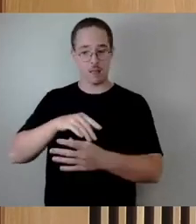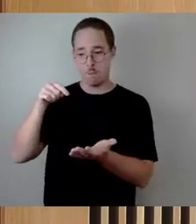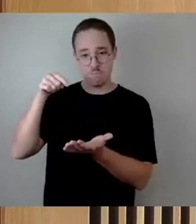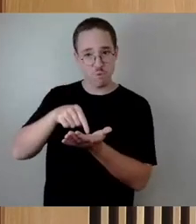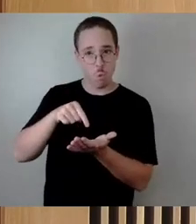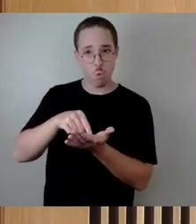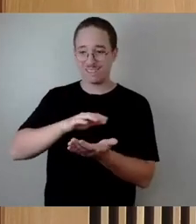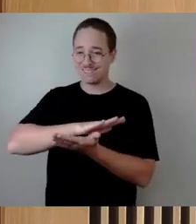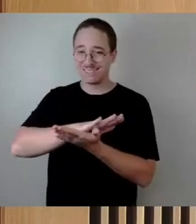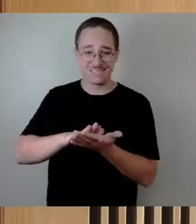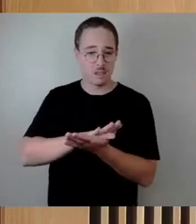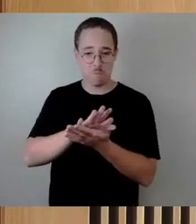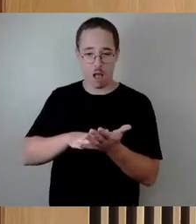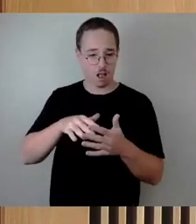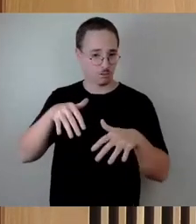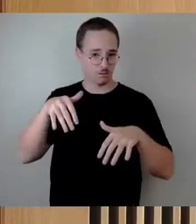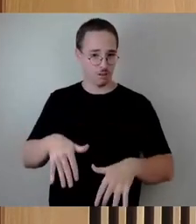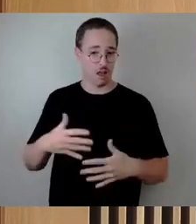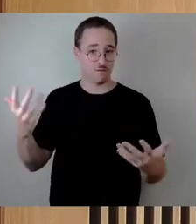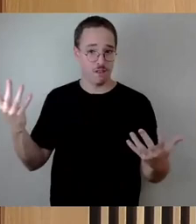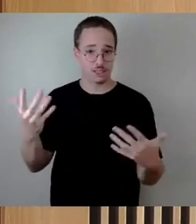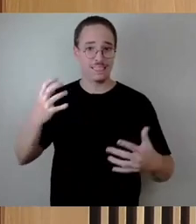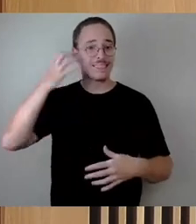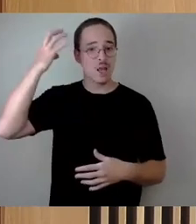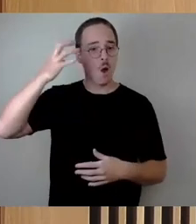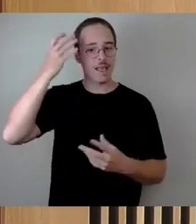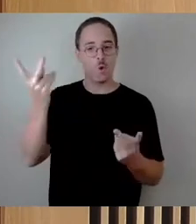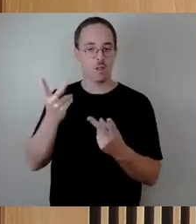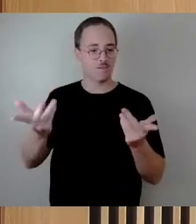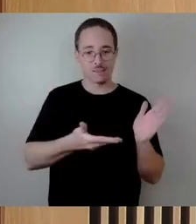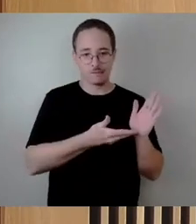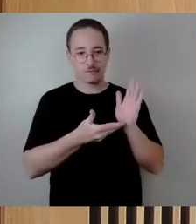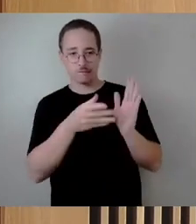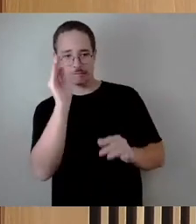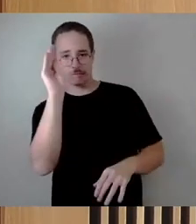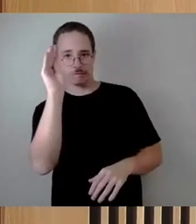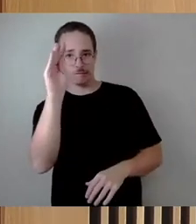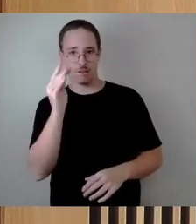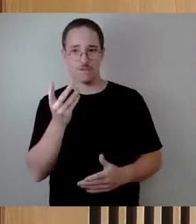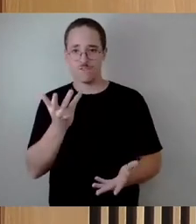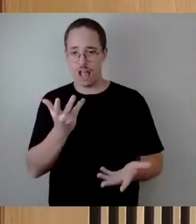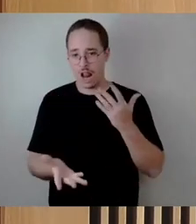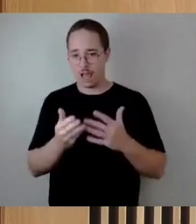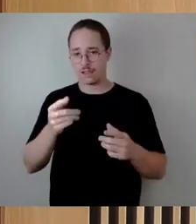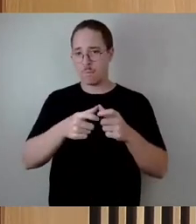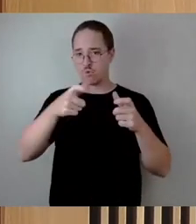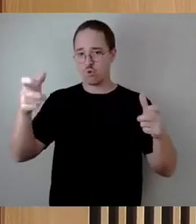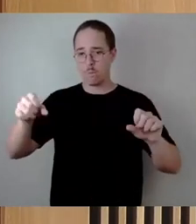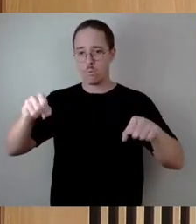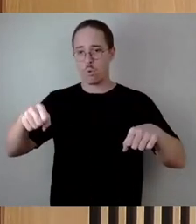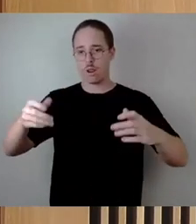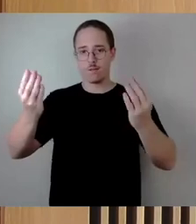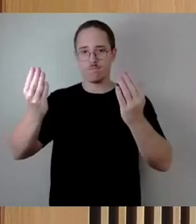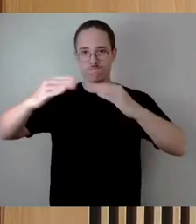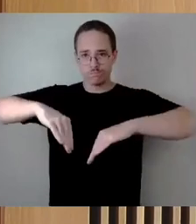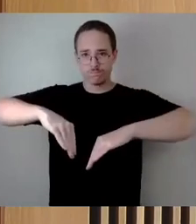oder wurde vorgebracht, dass die Brücke einstürzen könnte. Dass es eine akute Einsturzgefahr